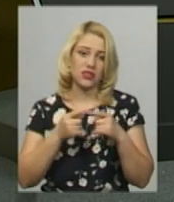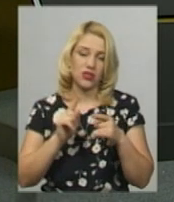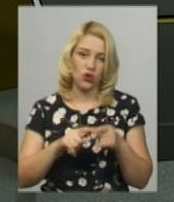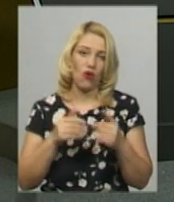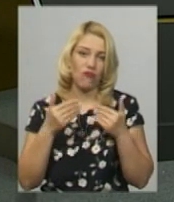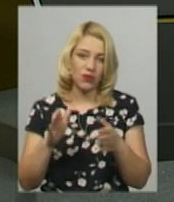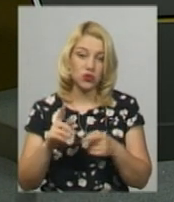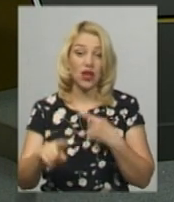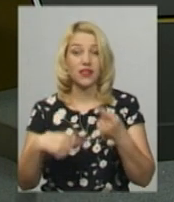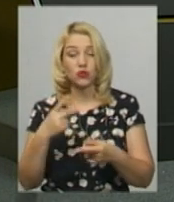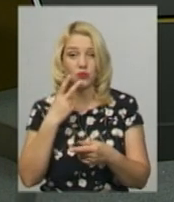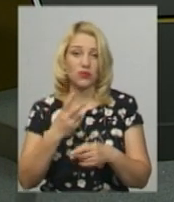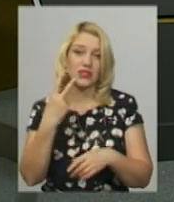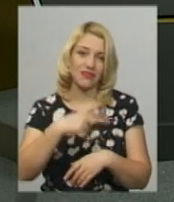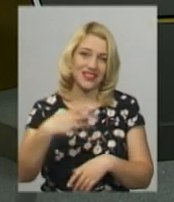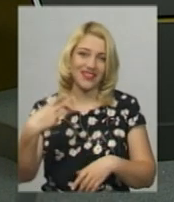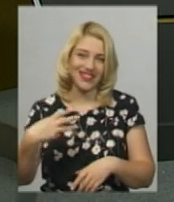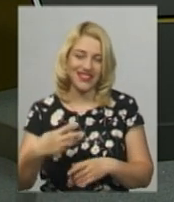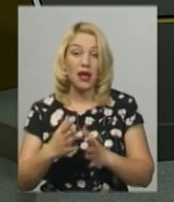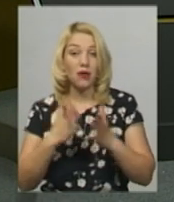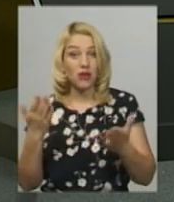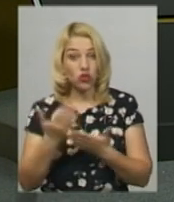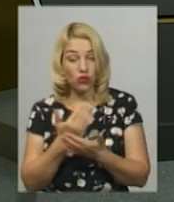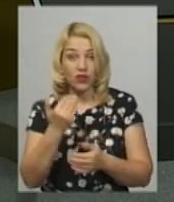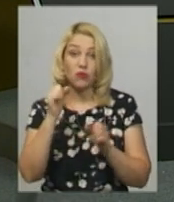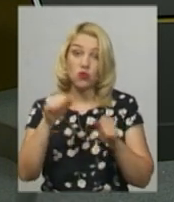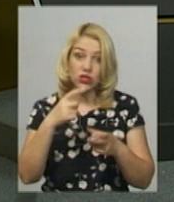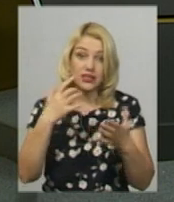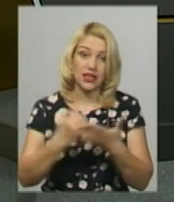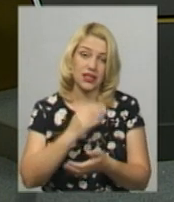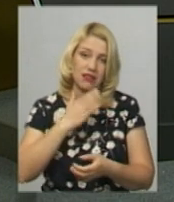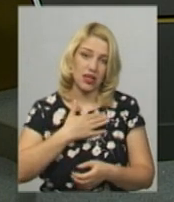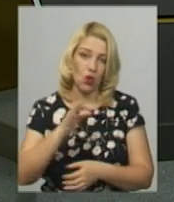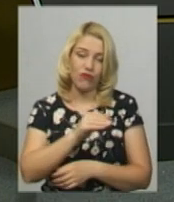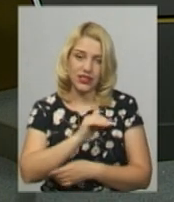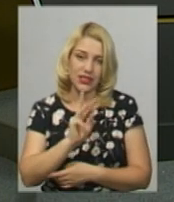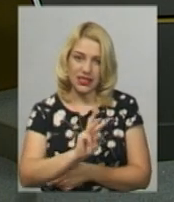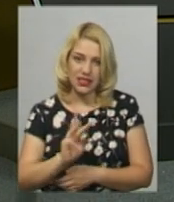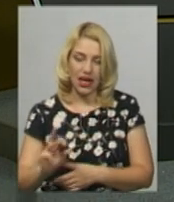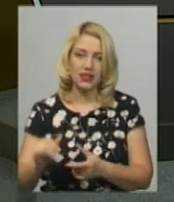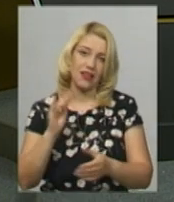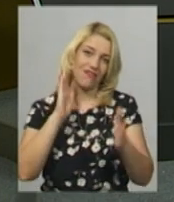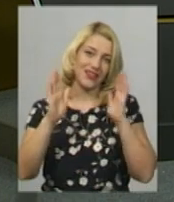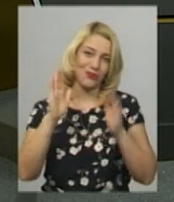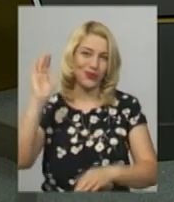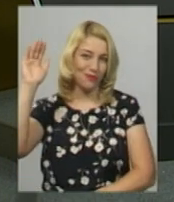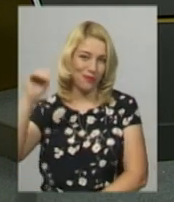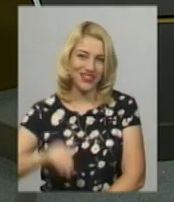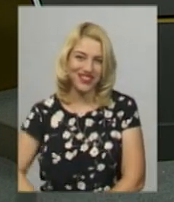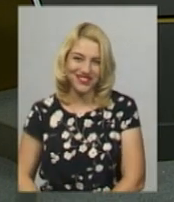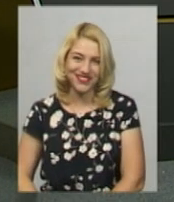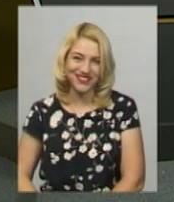випуску. Наступний дивіться о 20.30. Більше новин ви можете знайти на нашому офіційному сайті та на сторінці у Фейсбук. Побачимось!